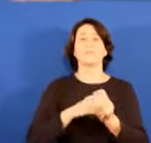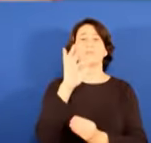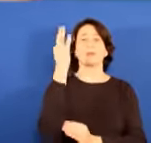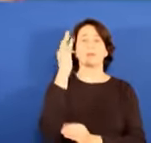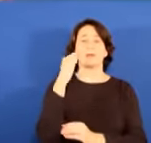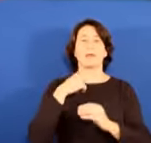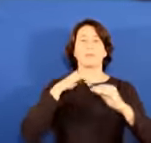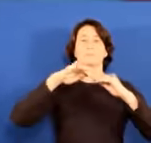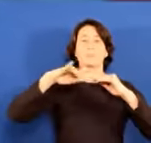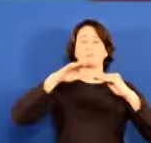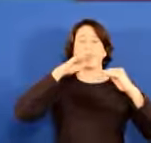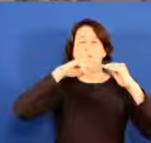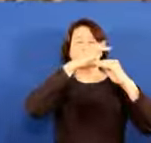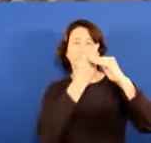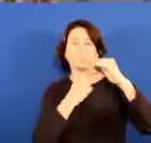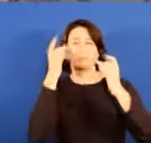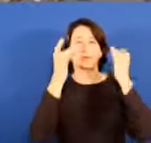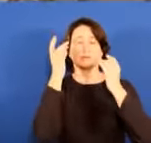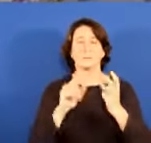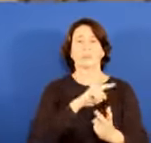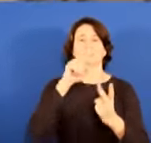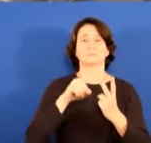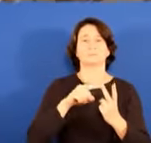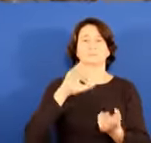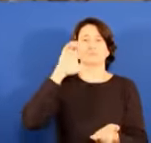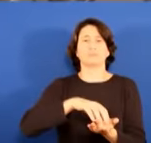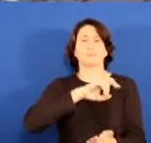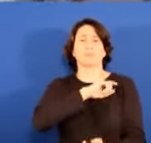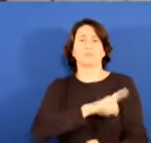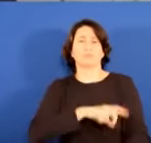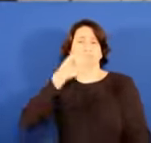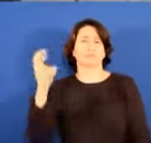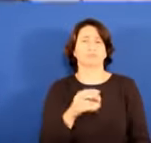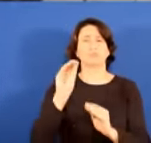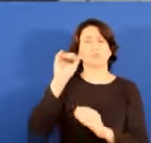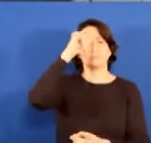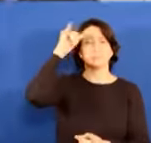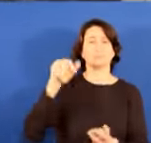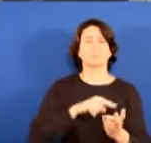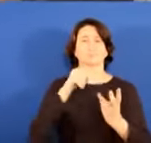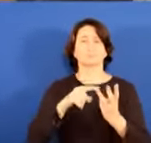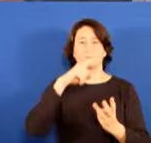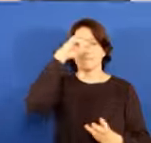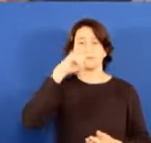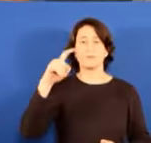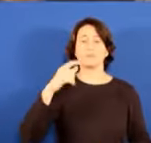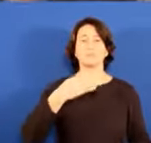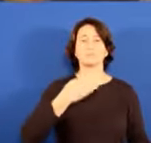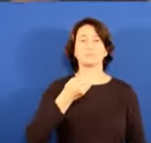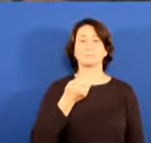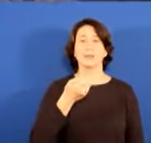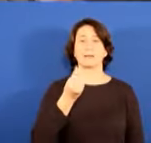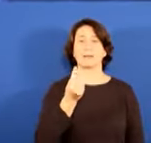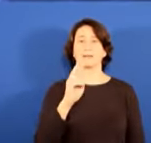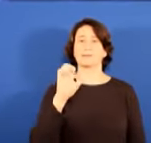zein garrantzitsua den bai pertsonak esteko, bai gizarte osoarentzako balio pozitiboak sustatzeko. Adierazidu Kirolak